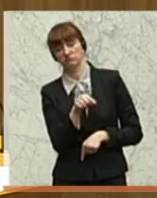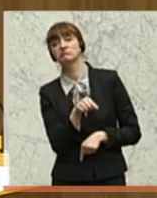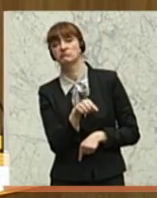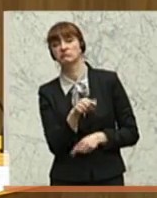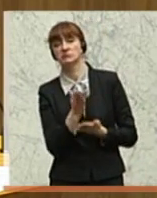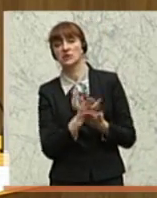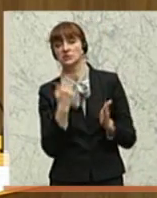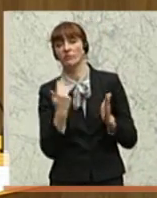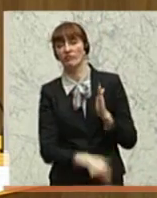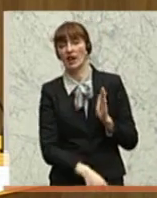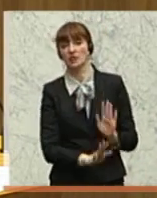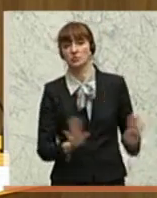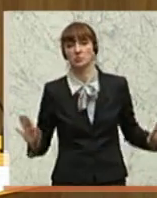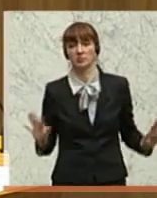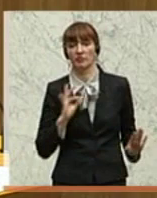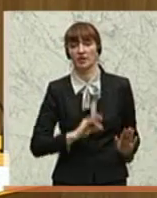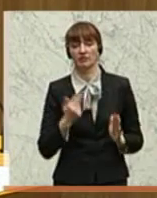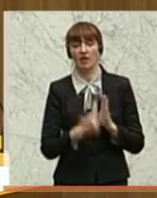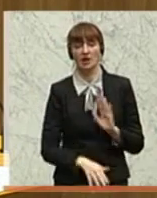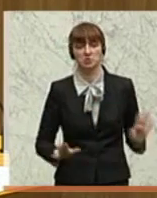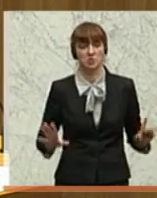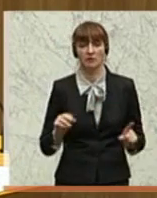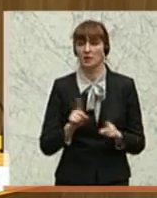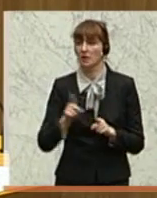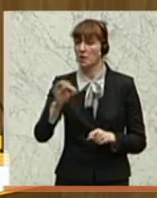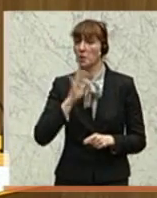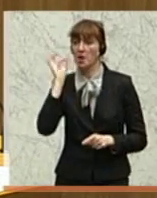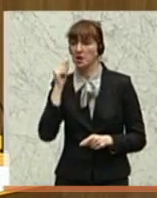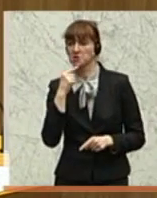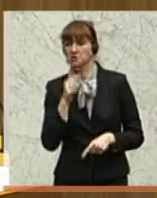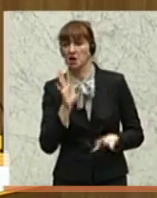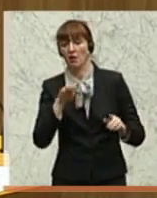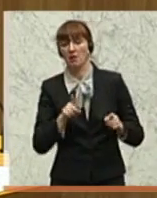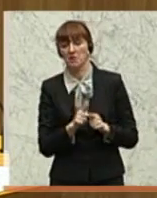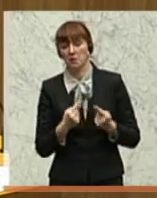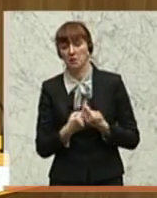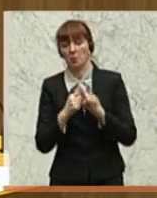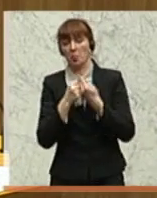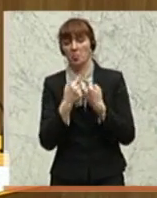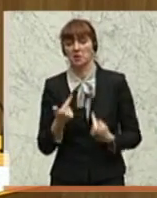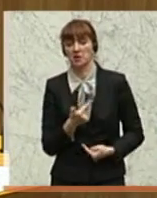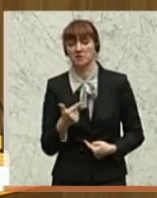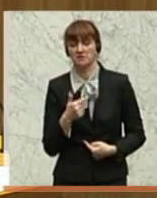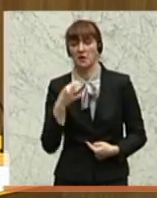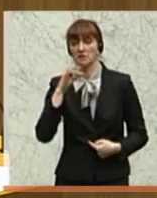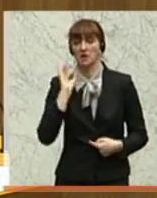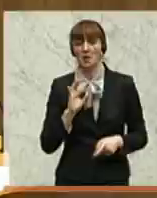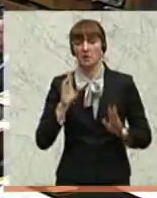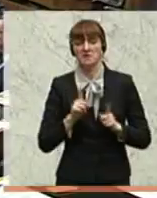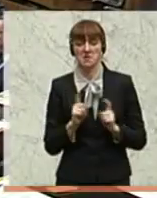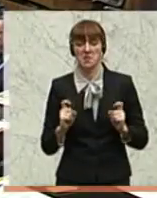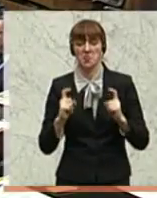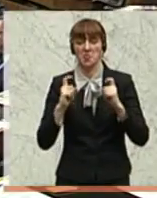Diesen Fall herunterzuspielen, wie das die Kollegin von der ÖVP macht, als Animosität zweier Frauen sozusagen im Zickenkrieg.